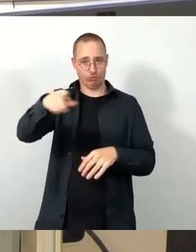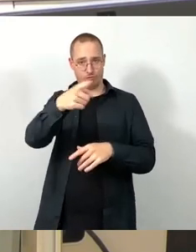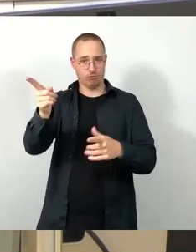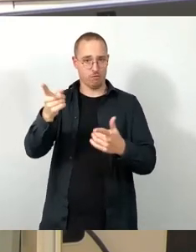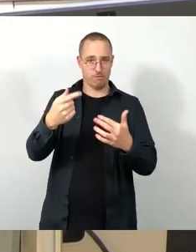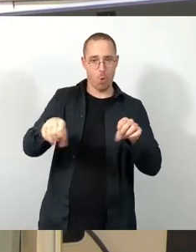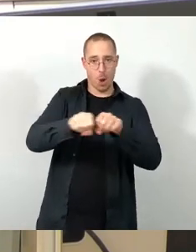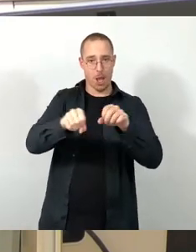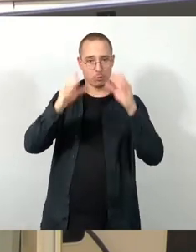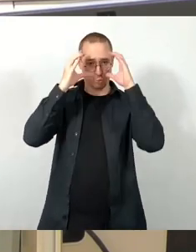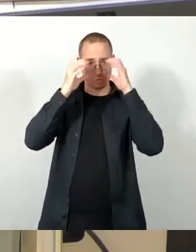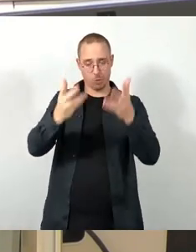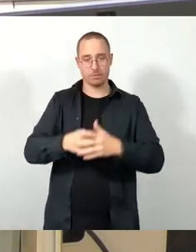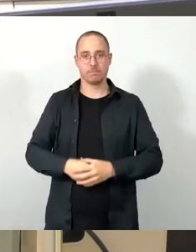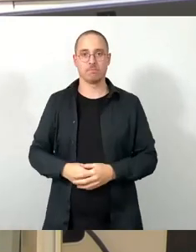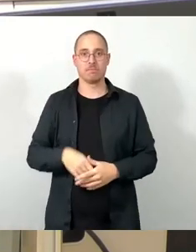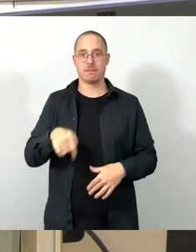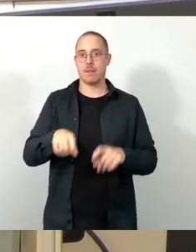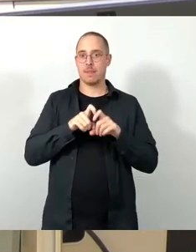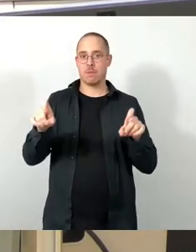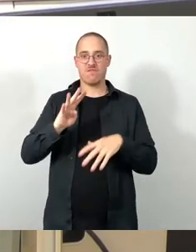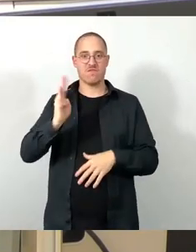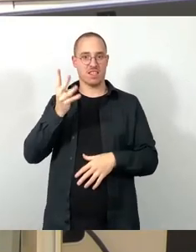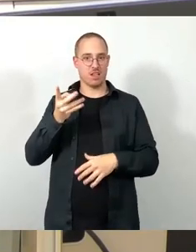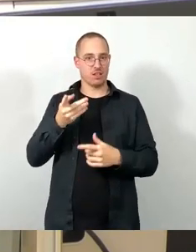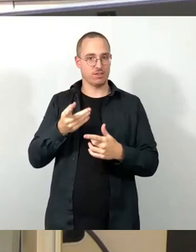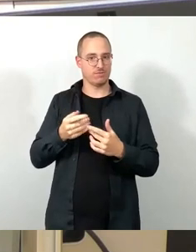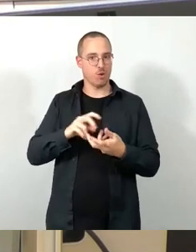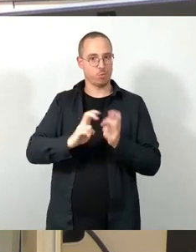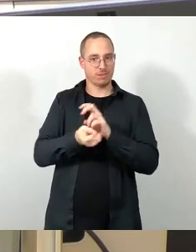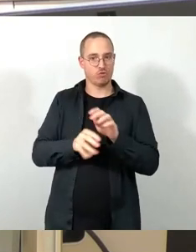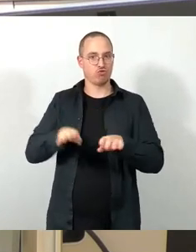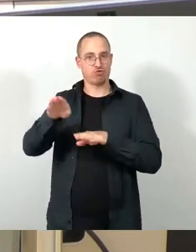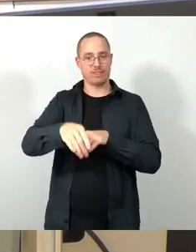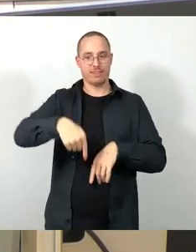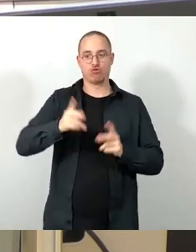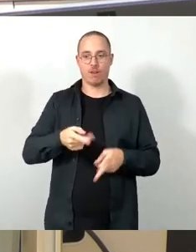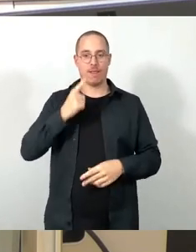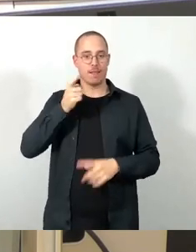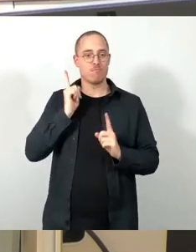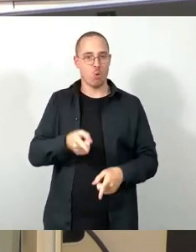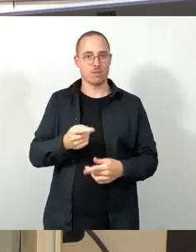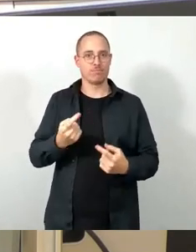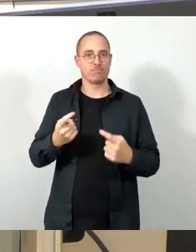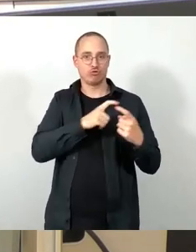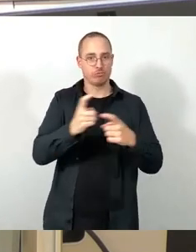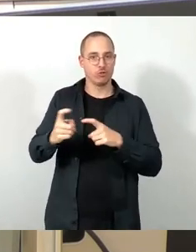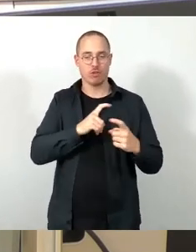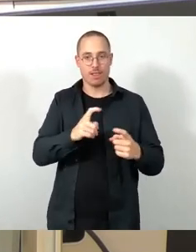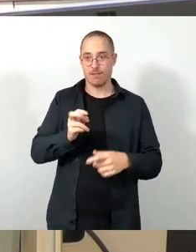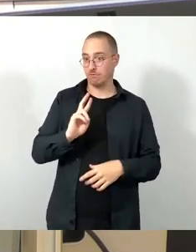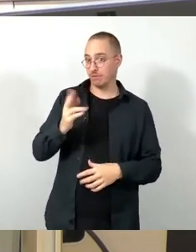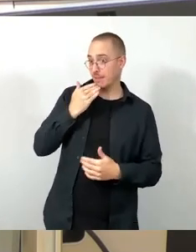Ausbaustufe der Kultur- und Nachbarschaftszentren jetzt hier im Stadtrat befassen müssen, das haben wir in der Tat Herrn Herr Schmidt der CDU zu